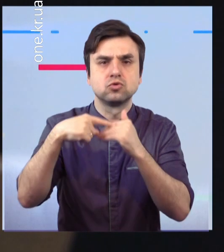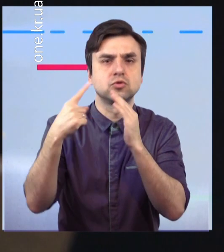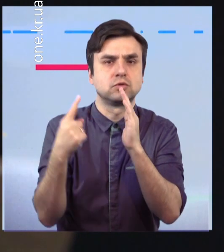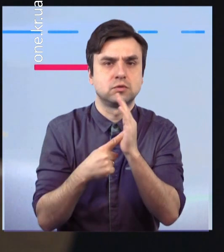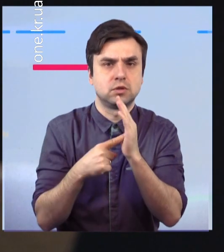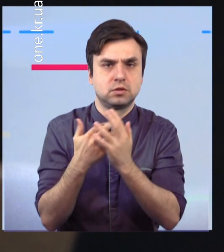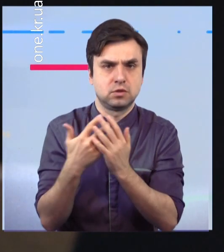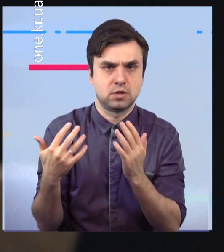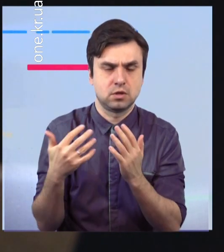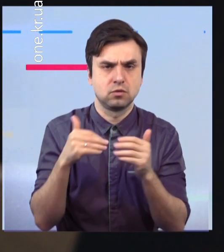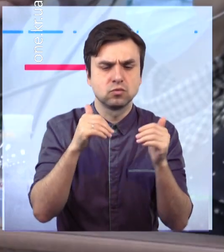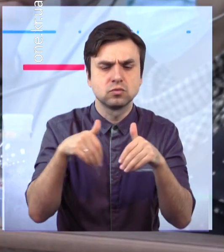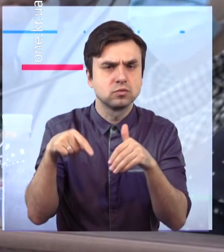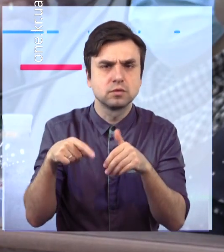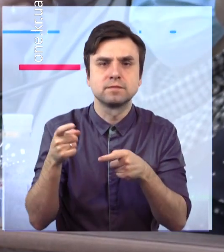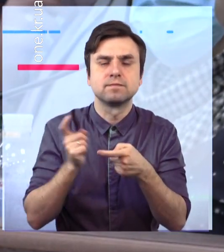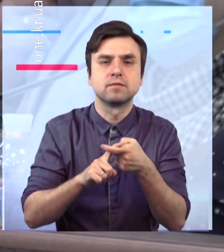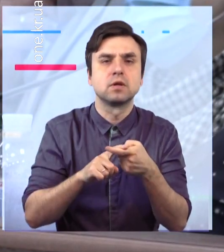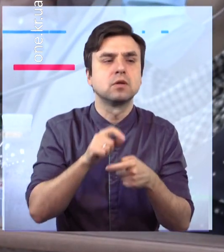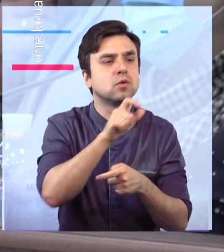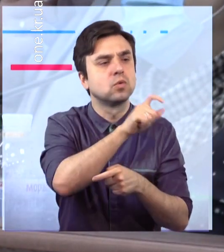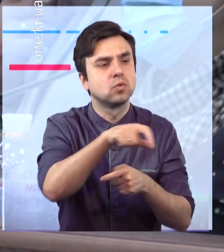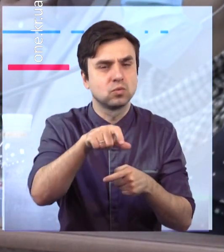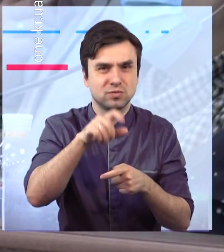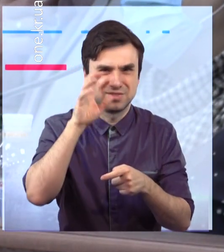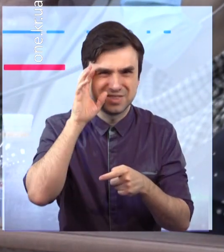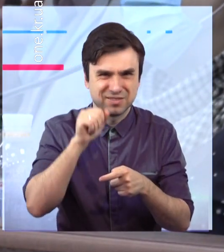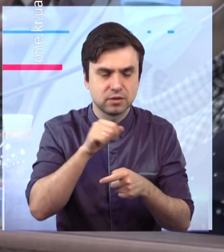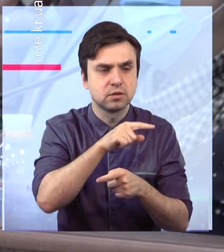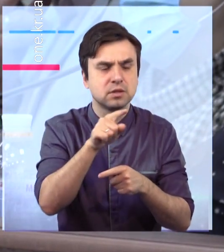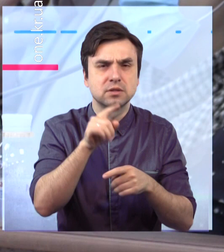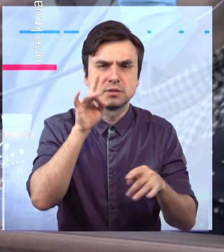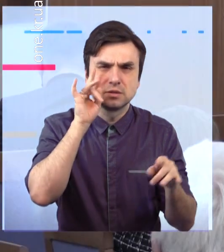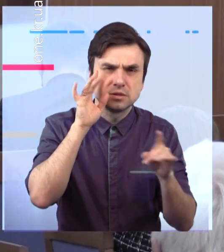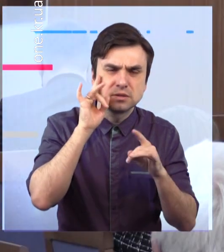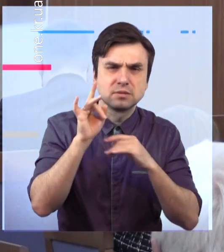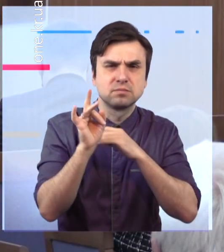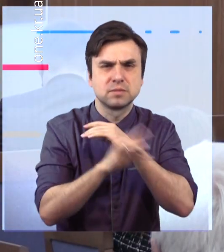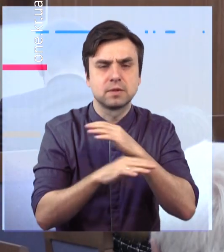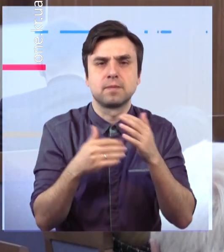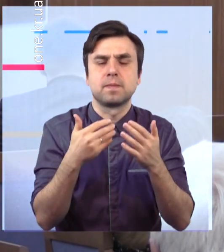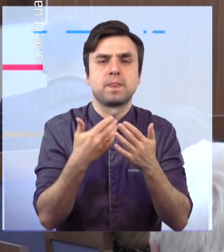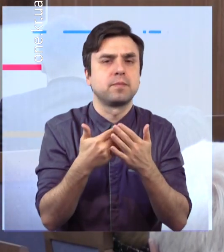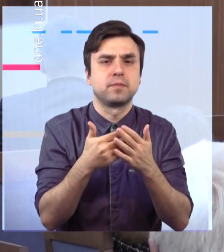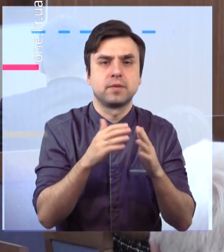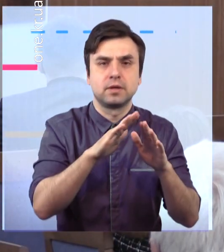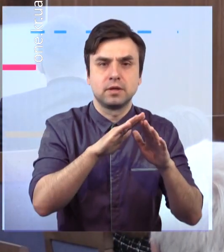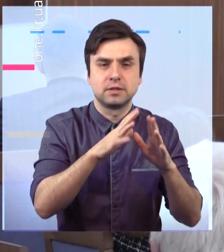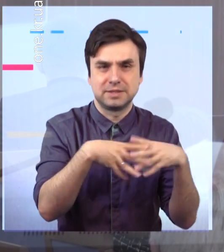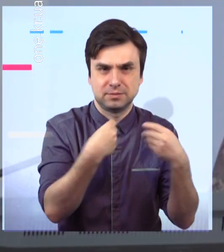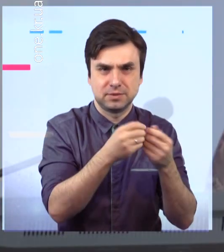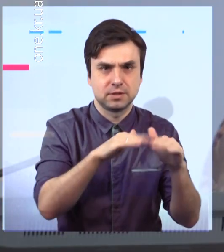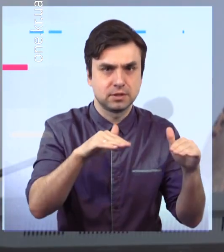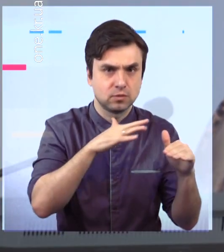допомоги криворіжцям, які опинились у скрутному матеріальному становищі. Це багатодітним родинам, учасникам бойових дій на